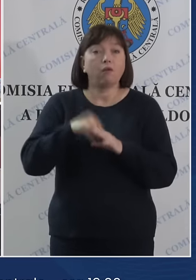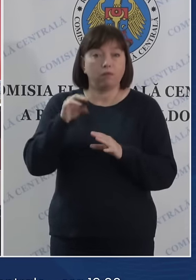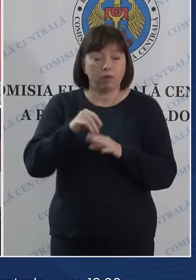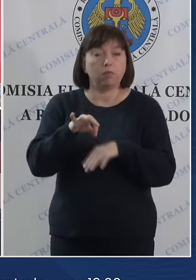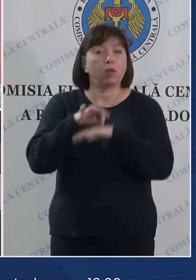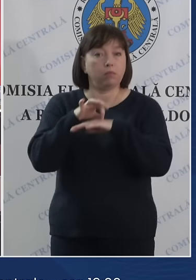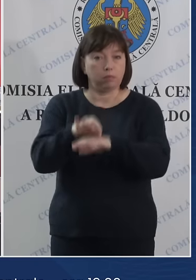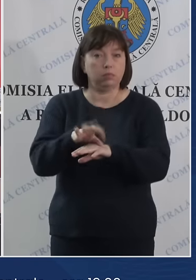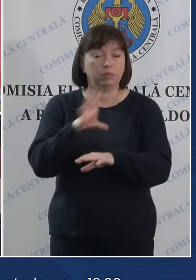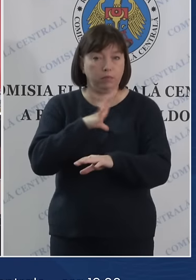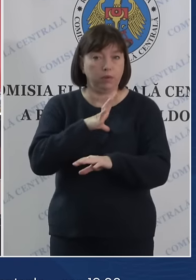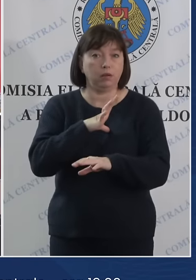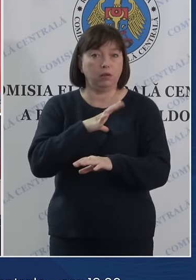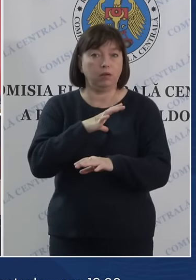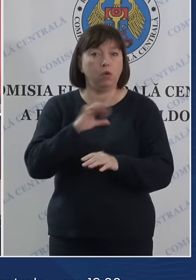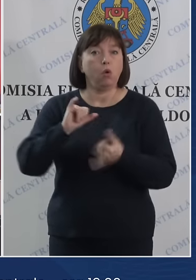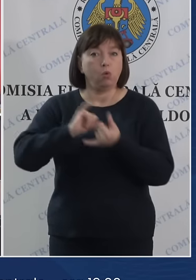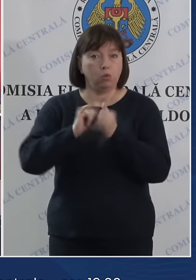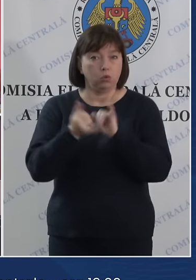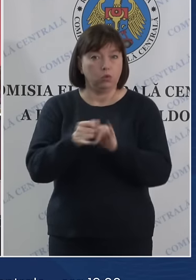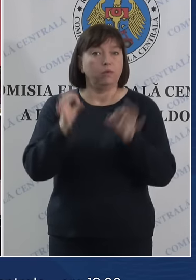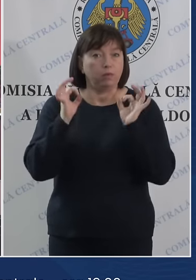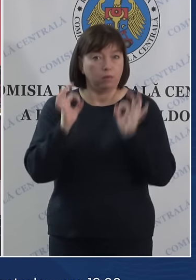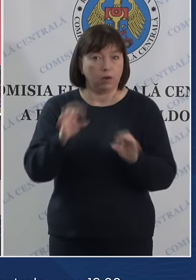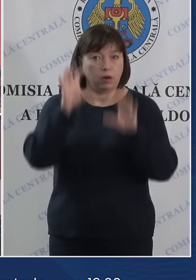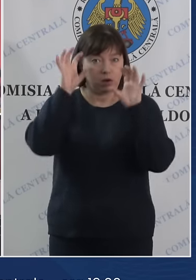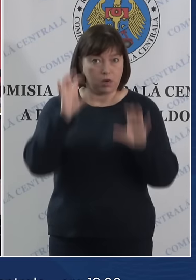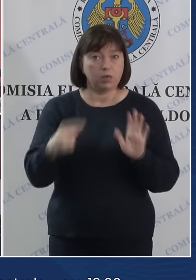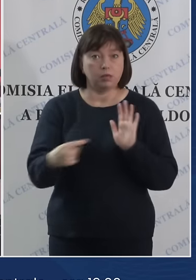s-a desfășurat în condiții optime.